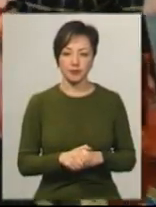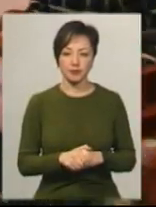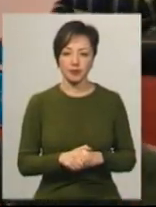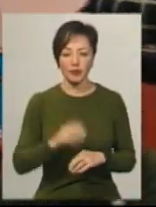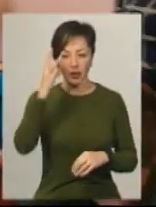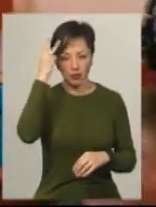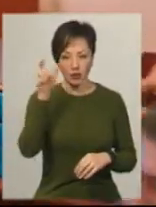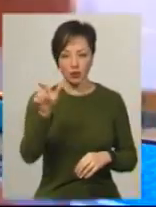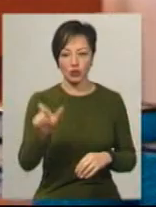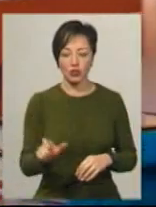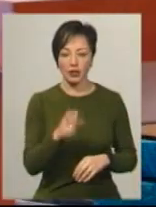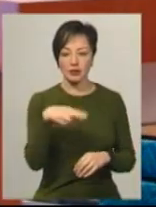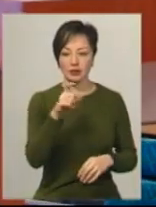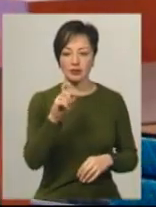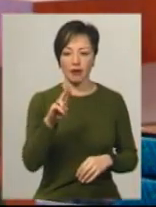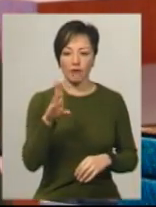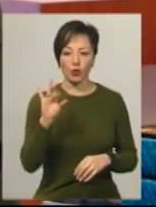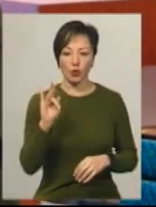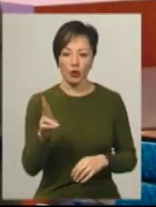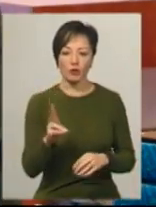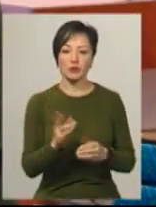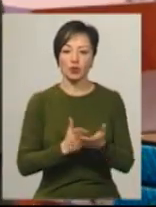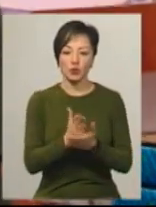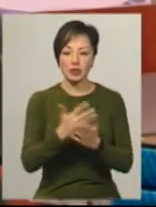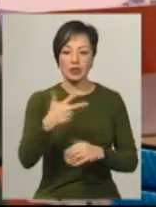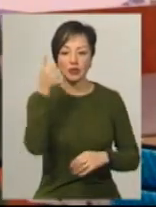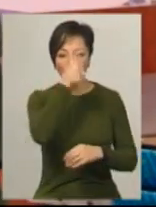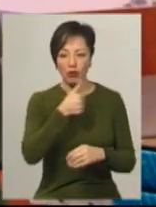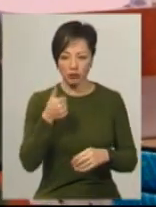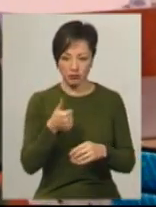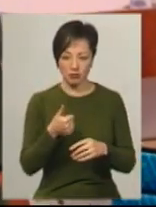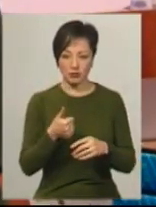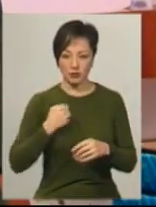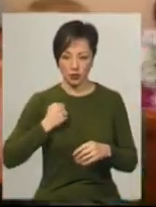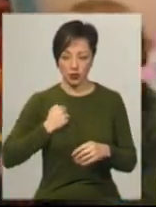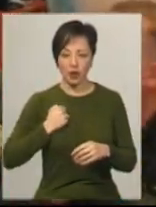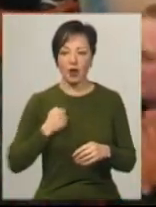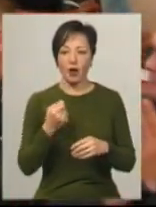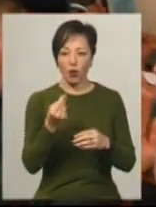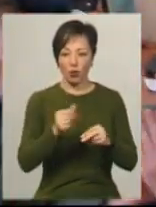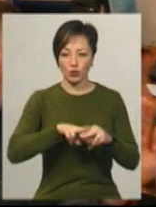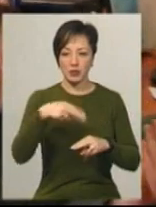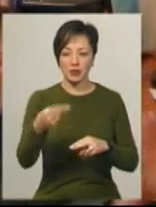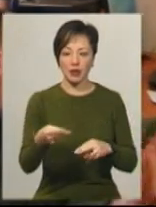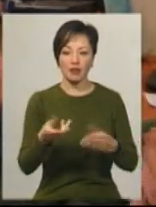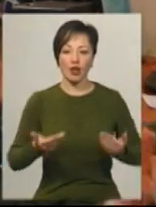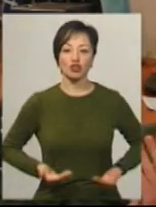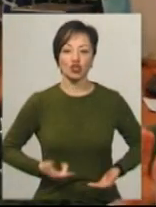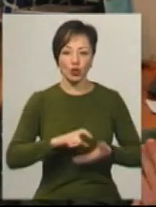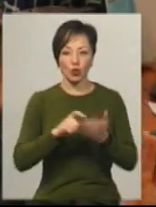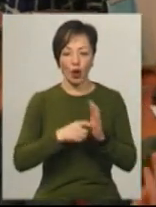Хмельничанин Аркадій Дзяворук віддав прикордонній службі понад 30 років. Чоловік – один з тих, хто отримав грошову компенсацію на житло.